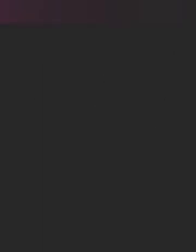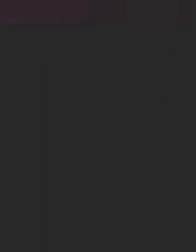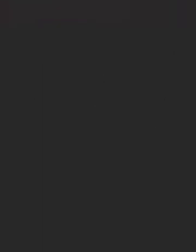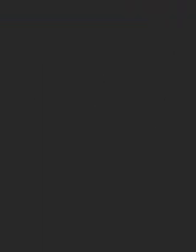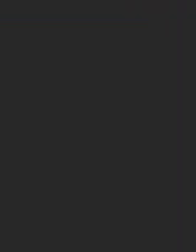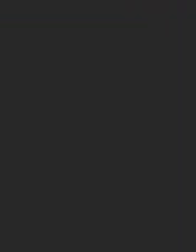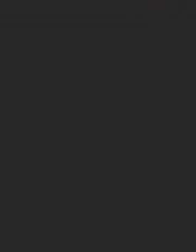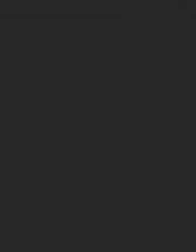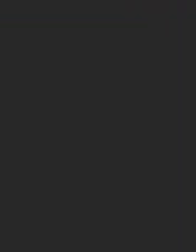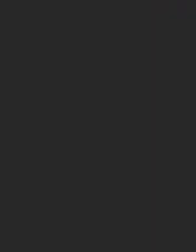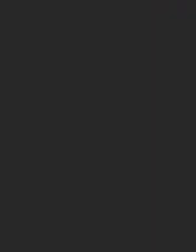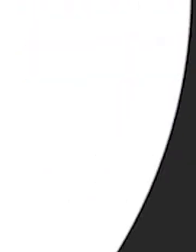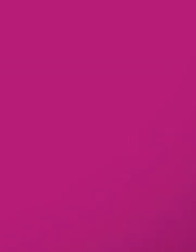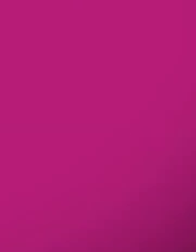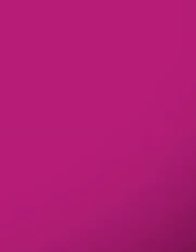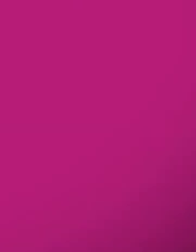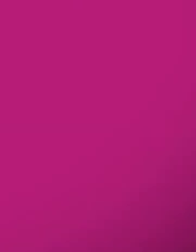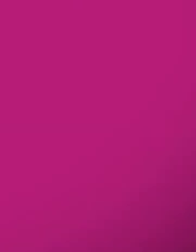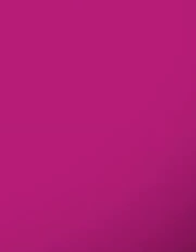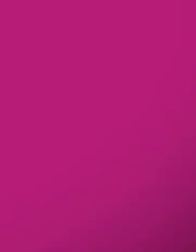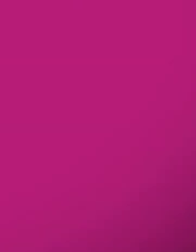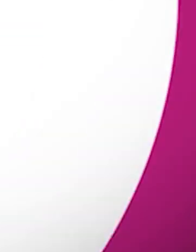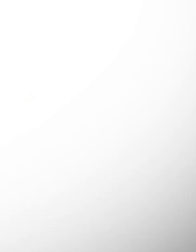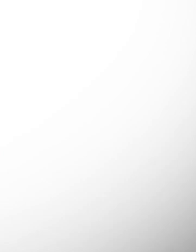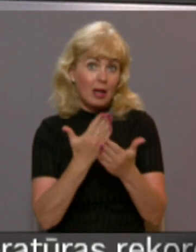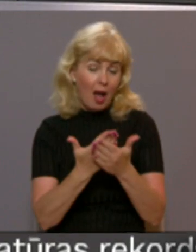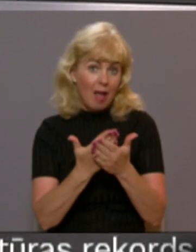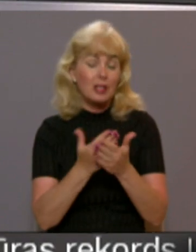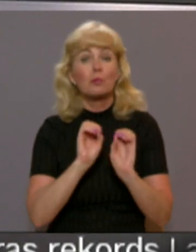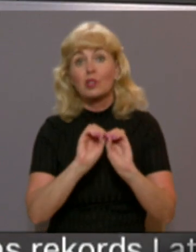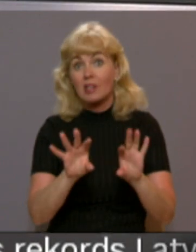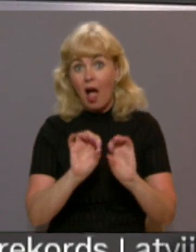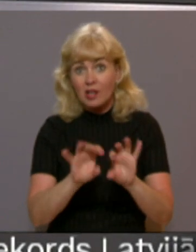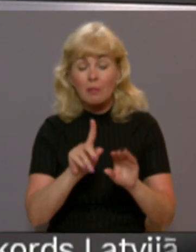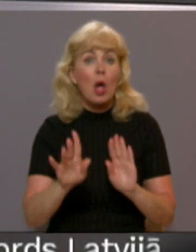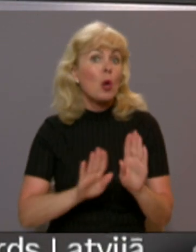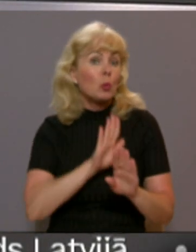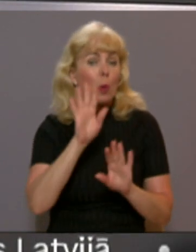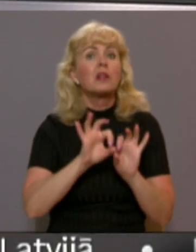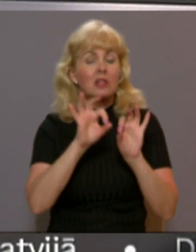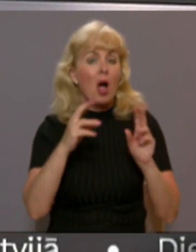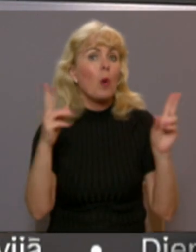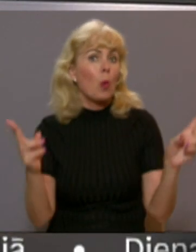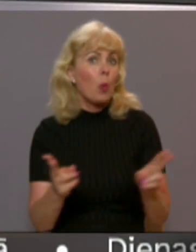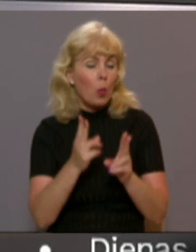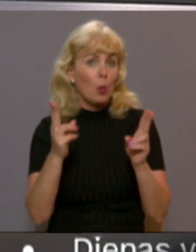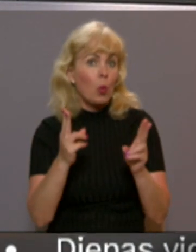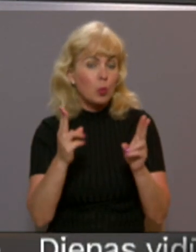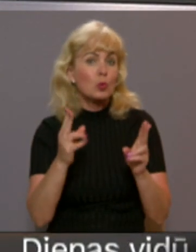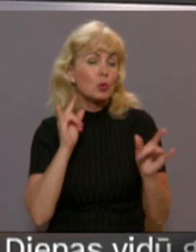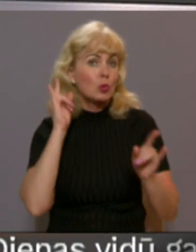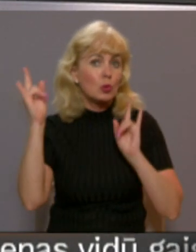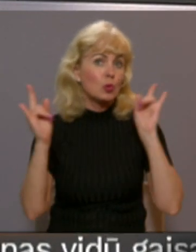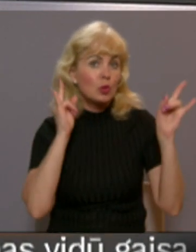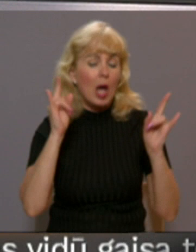Re! Viss ēters ir te! Šis rīt sākās ar uguns dzēsēju sirenām Iecevas